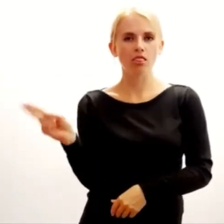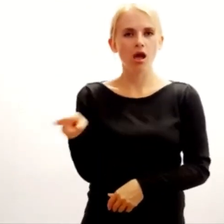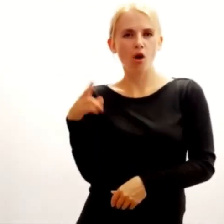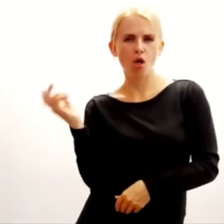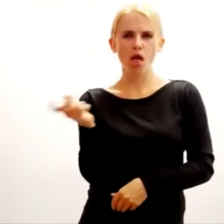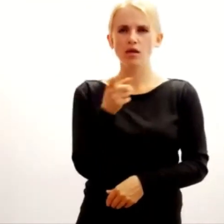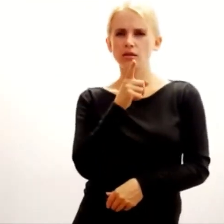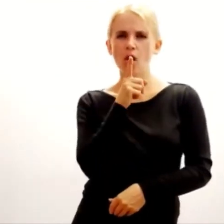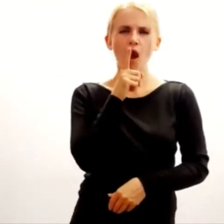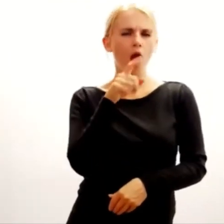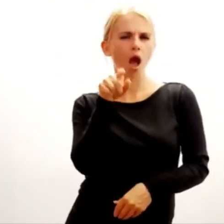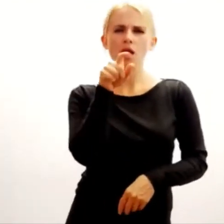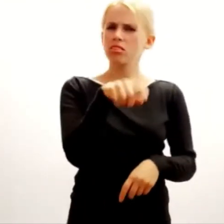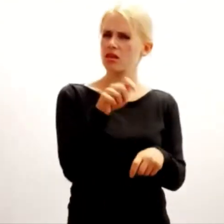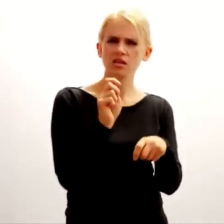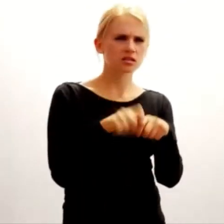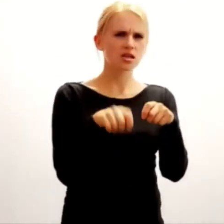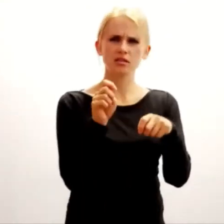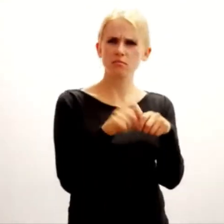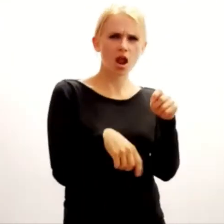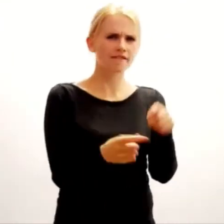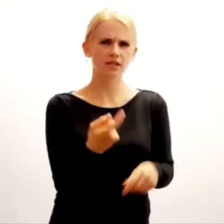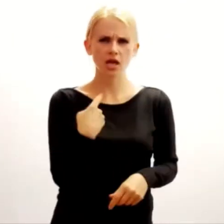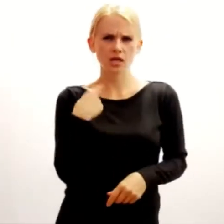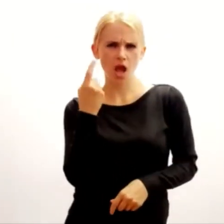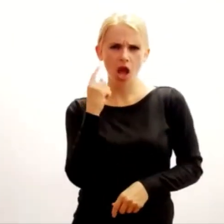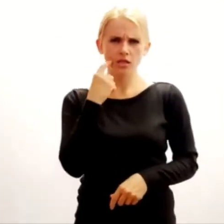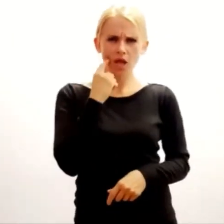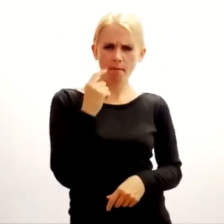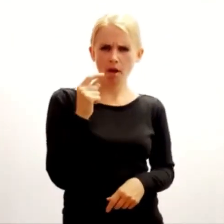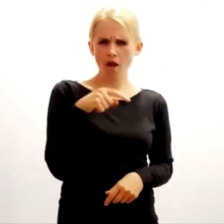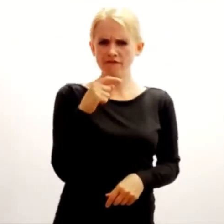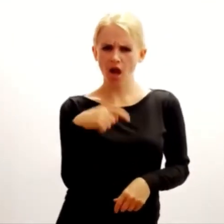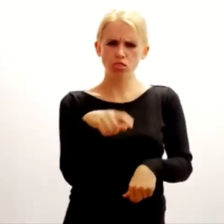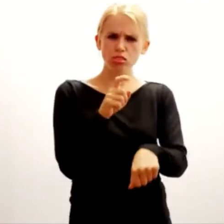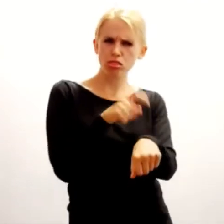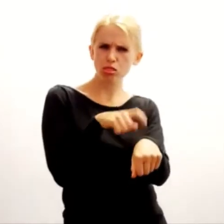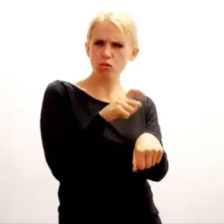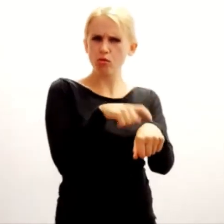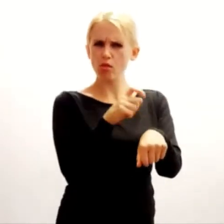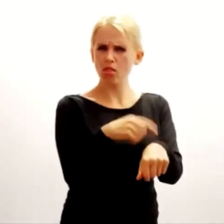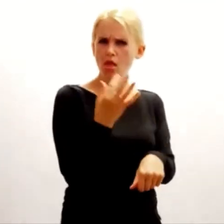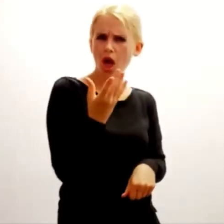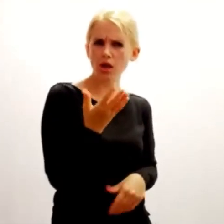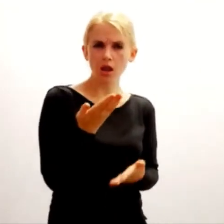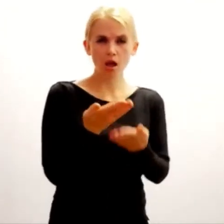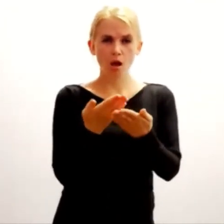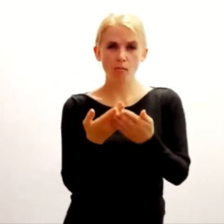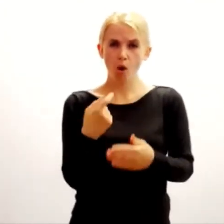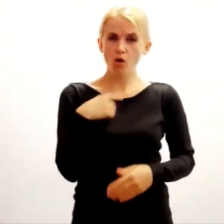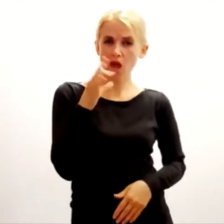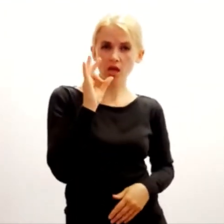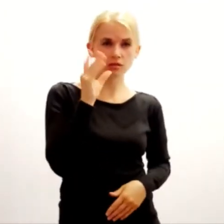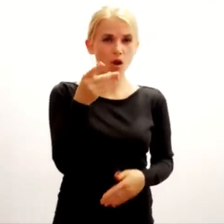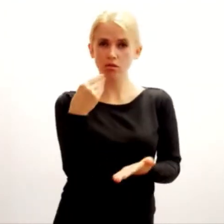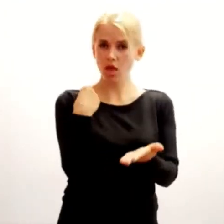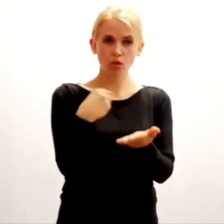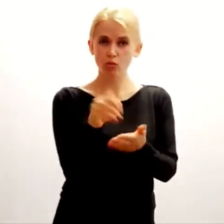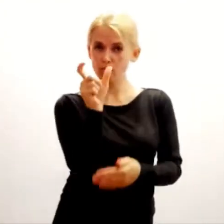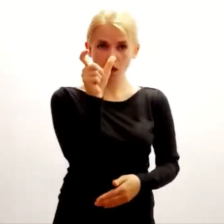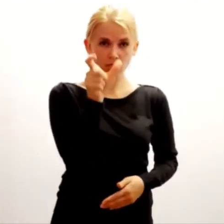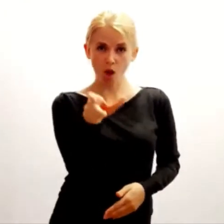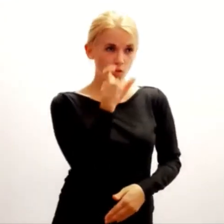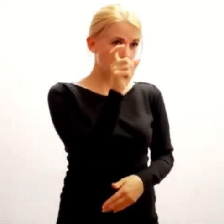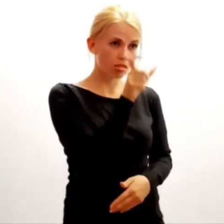Anakonda cicho syczy Niech mi tylko nikt nie liczy Ile godzin się tu bawię Bo mu soczku nie postawię